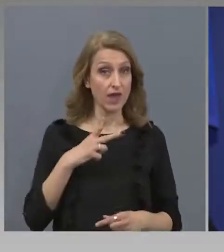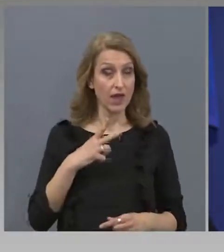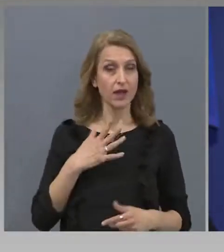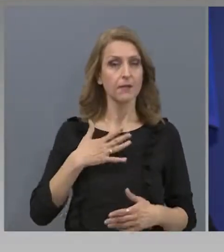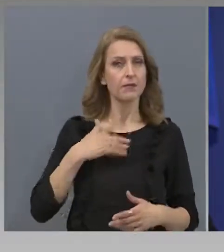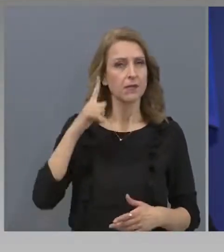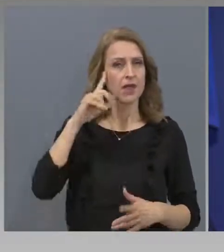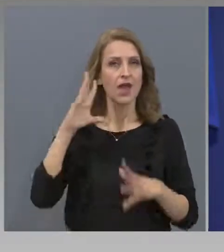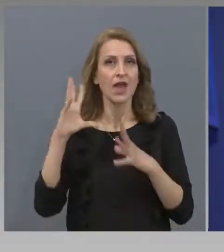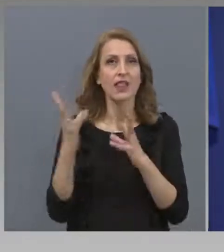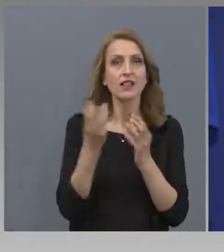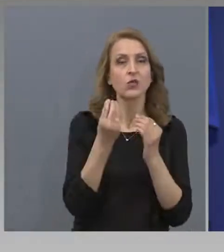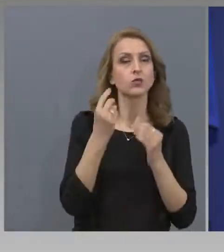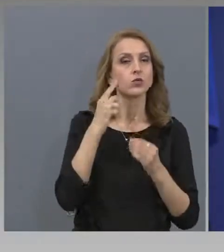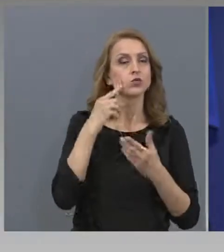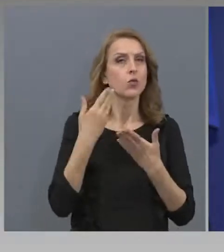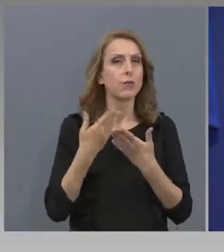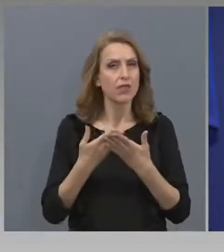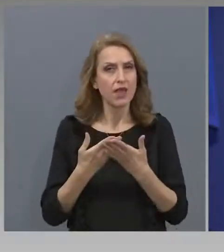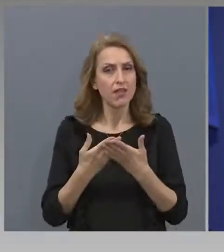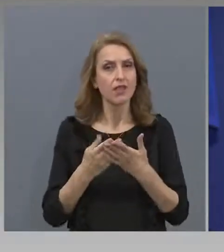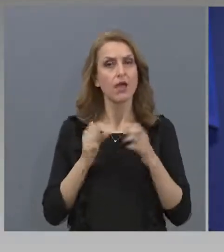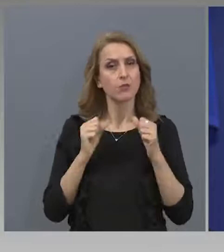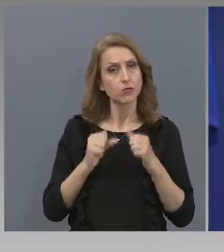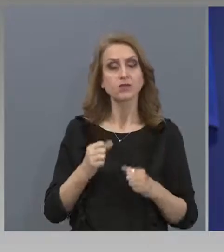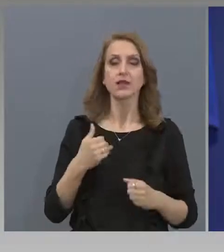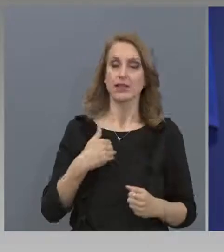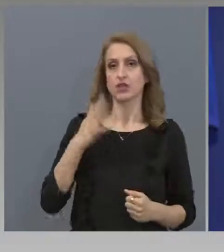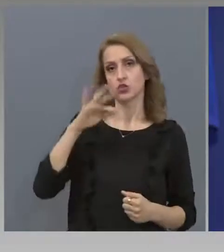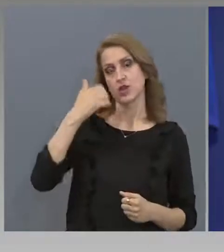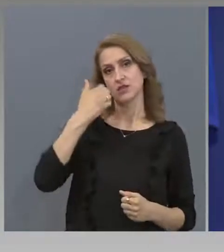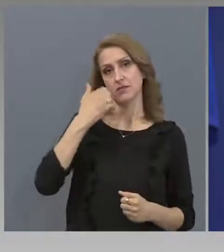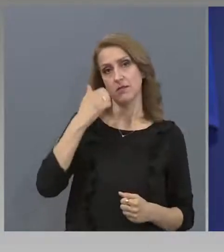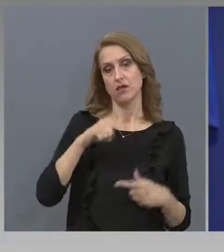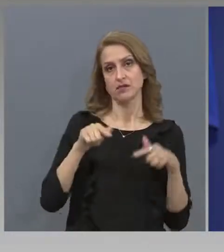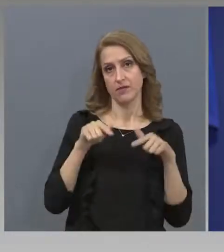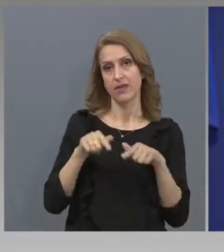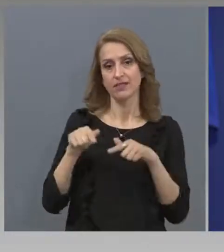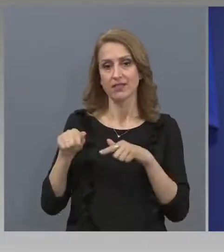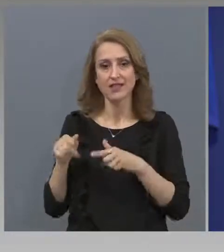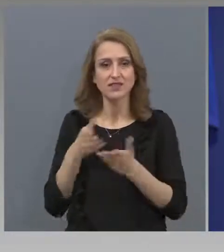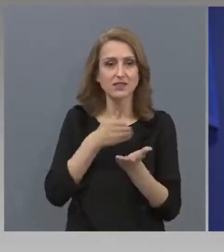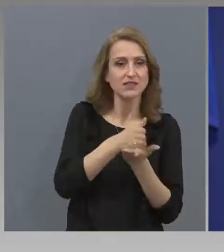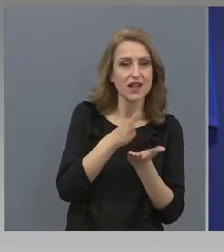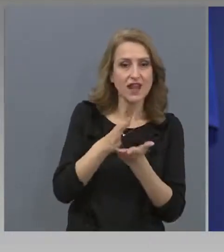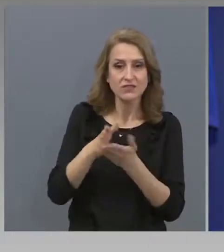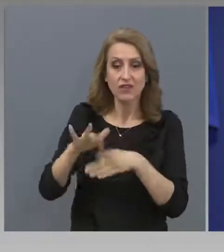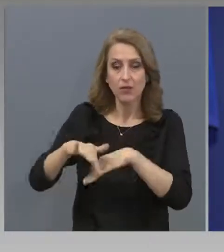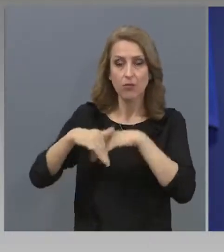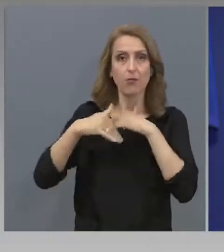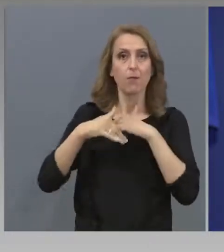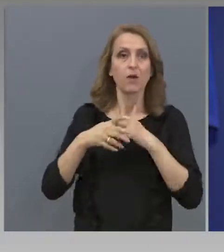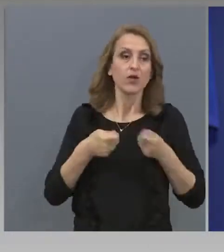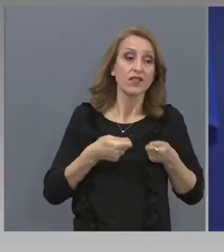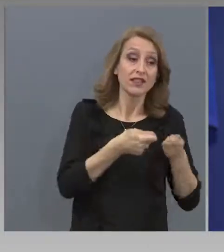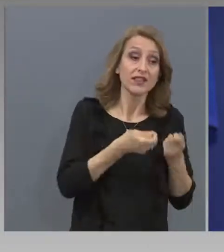мнение и позиция, че ще ги използваме тези като средство за насръчаване на туристическия бранш.